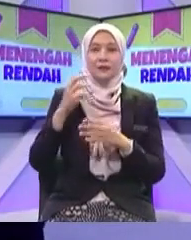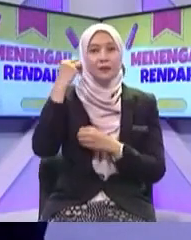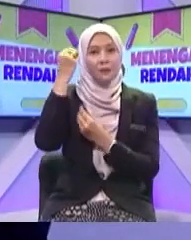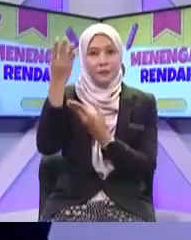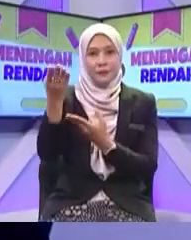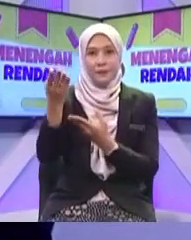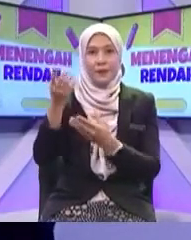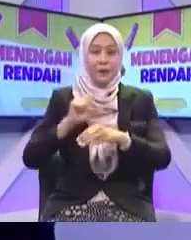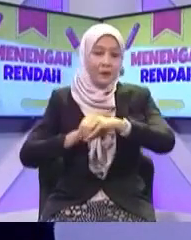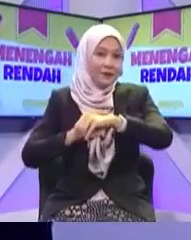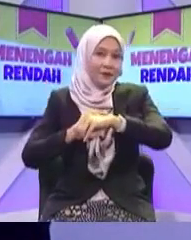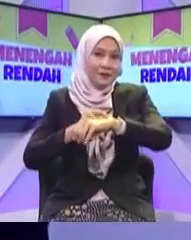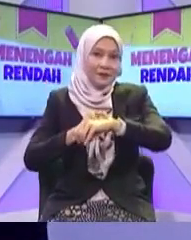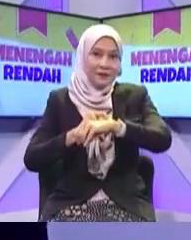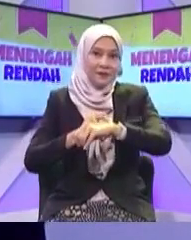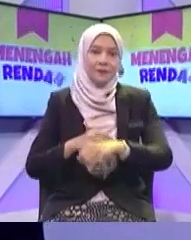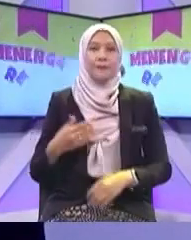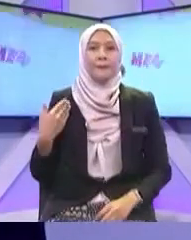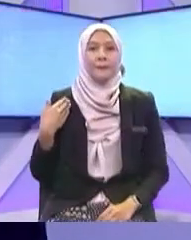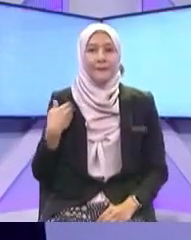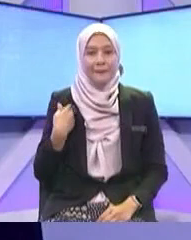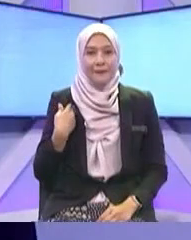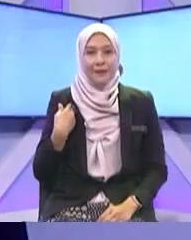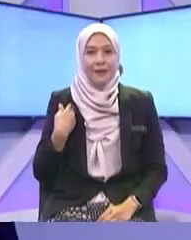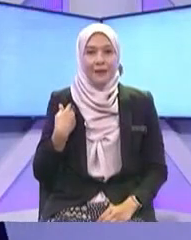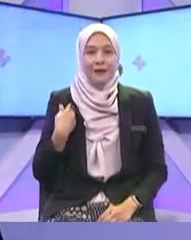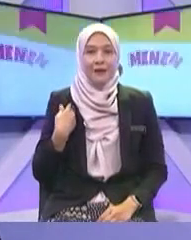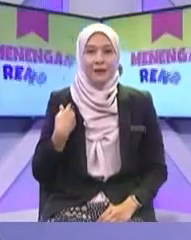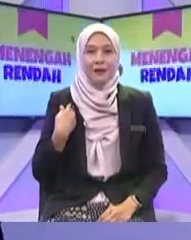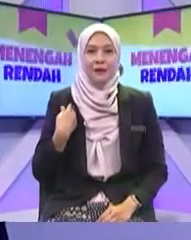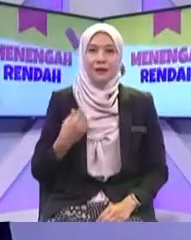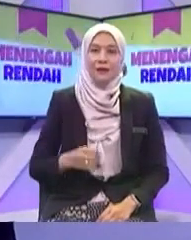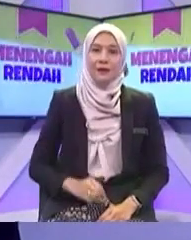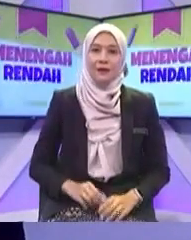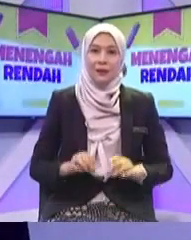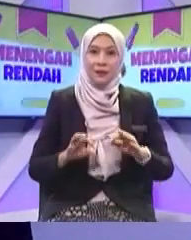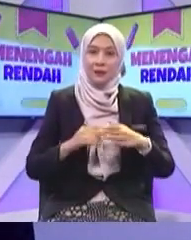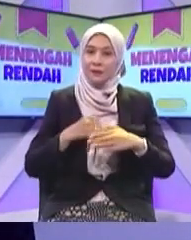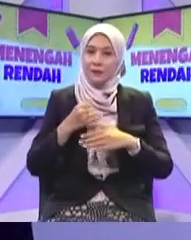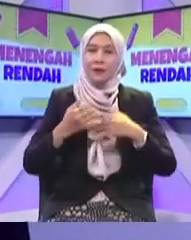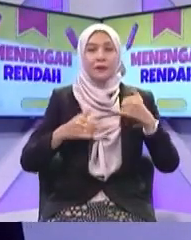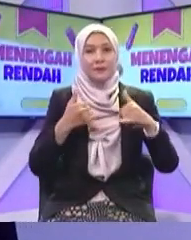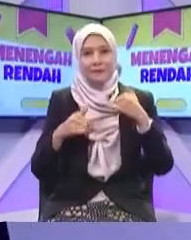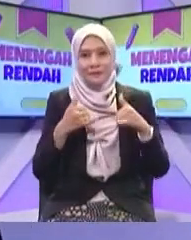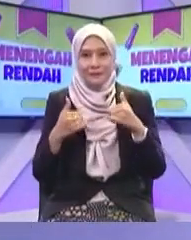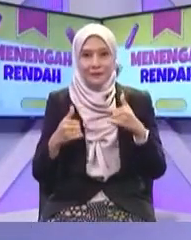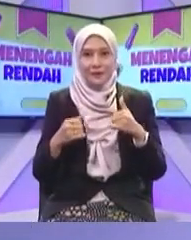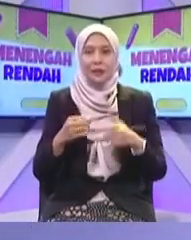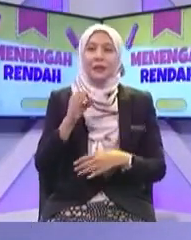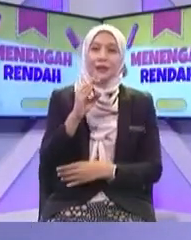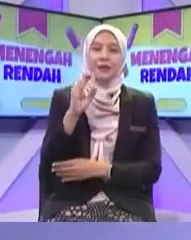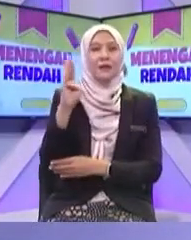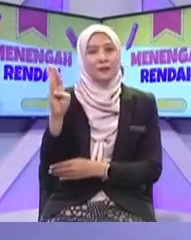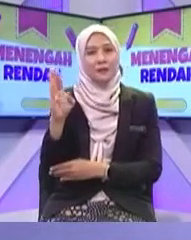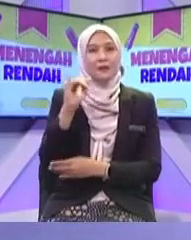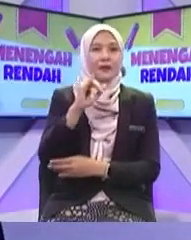contohnya Adanya aplikasi media sosial Untuk berhubung Antara satu sama Sama lain Ada permainan-mainan Untuk menghilangkan